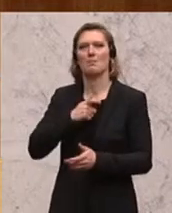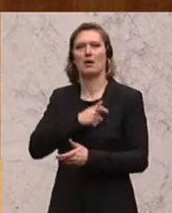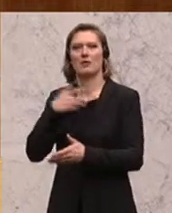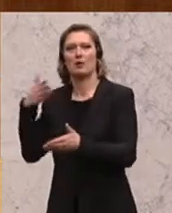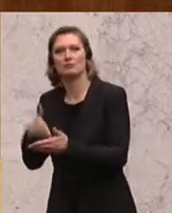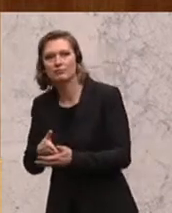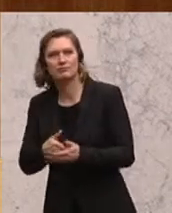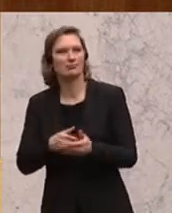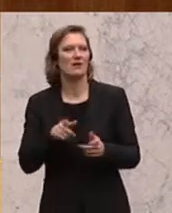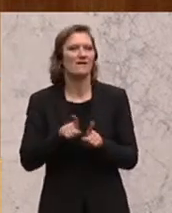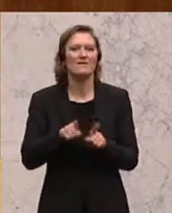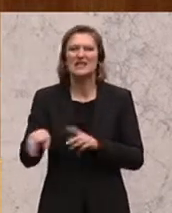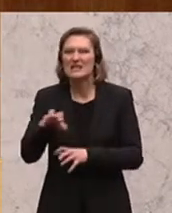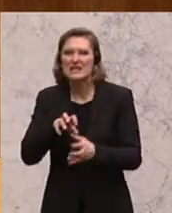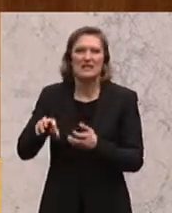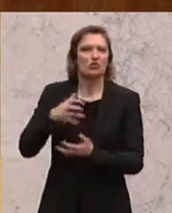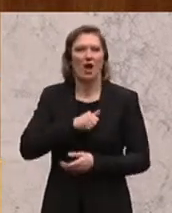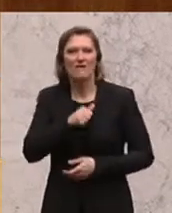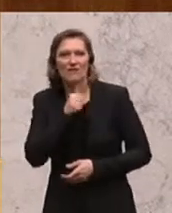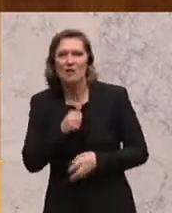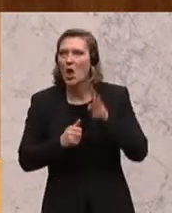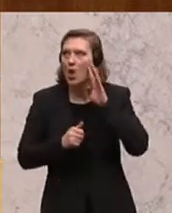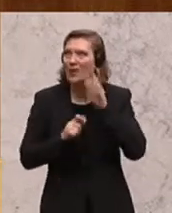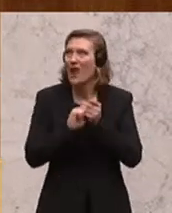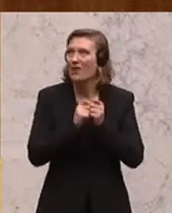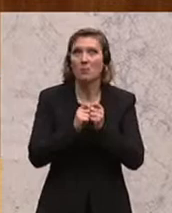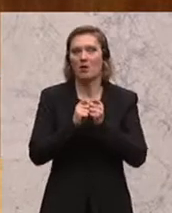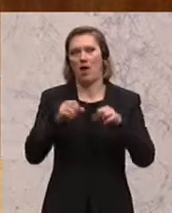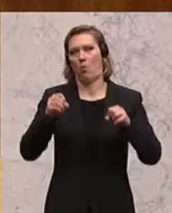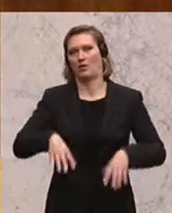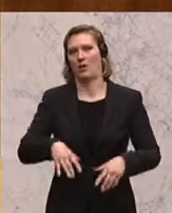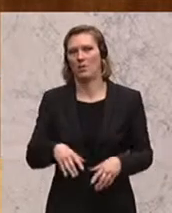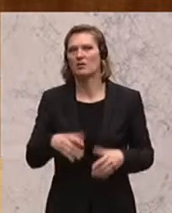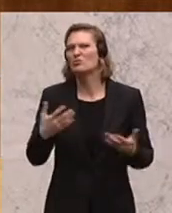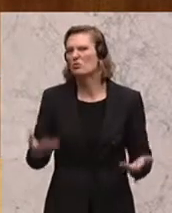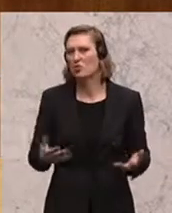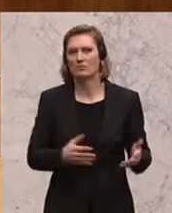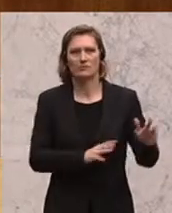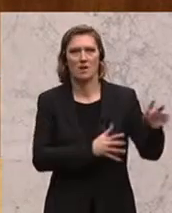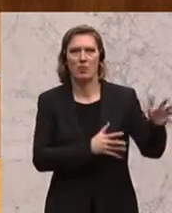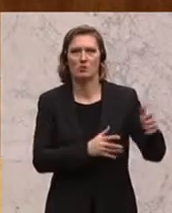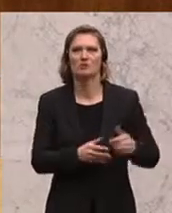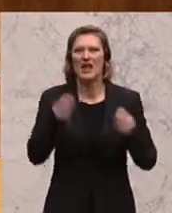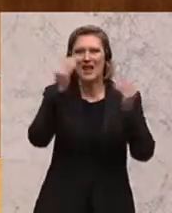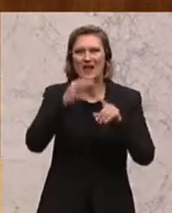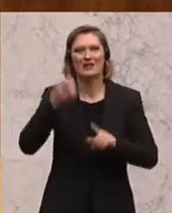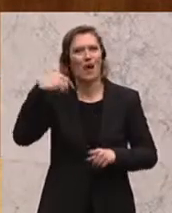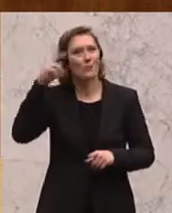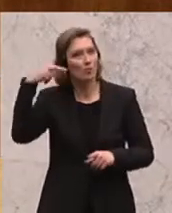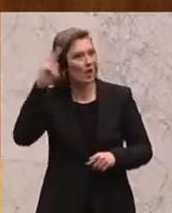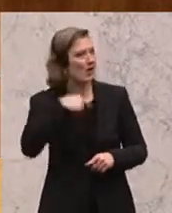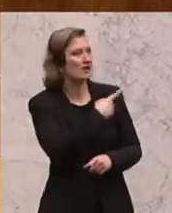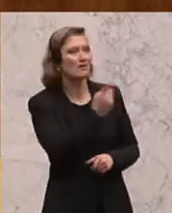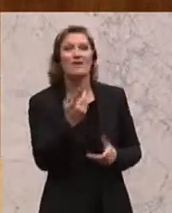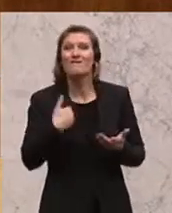und beißen sich dort die Zähne aus, wenn Sie das Wort Reform auch nur andenken. Aber genau das ist es, meine sehr verehrten Damen und Herren, was wir brauchen.